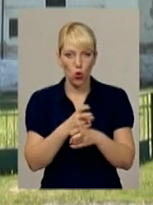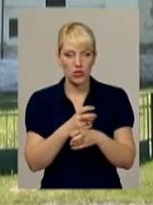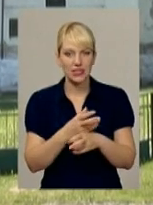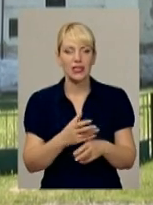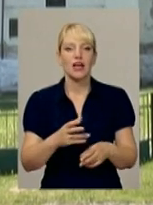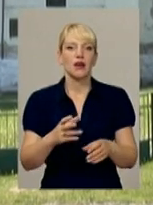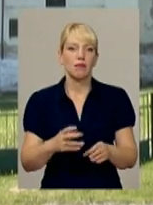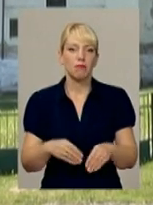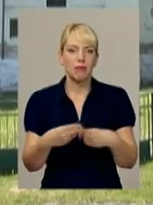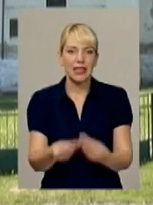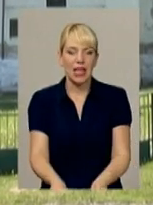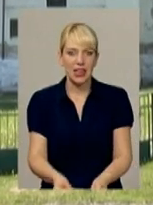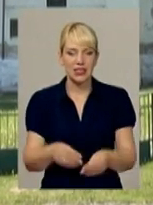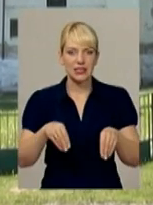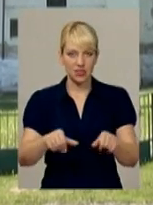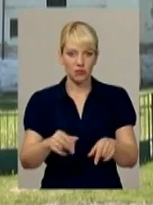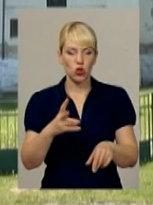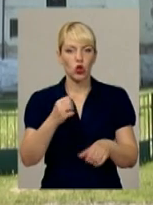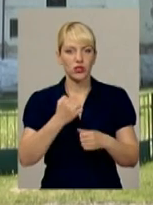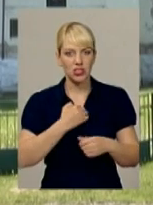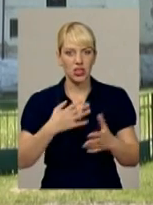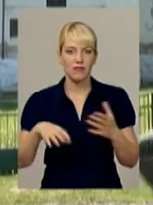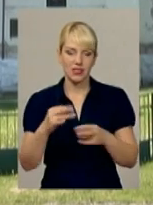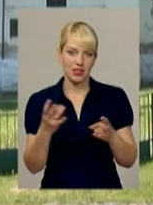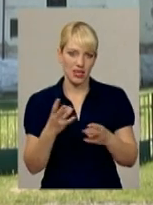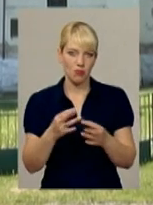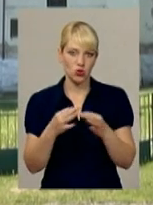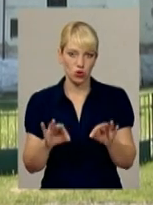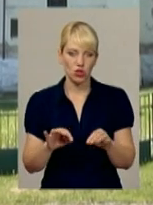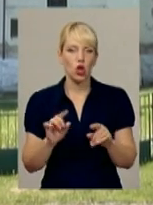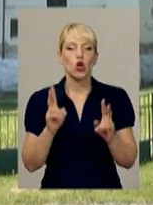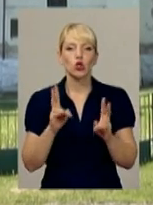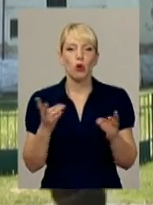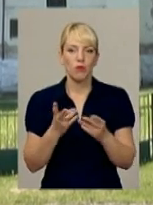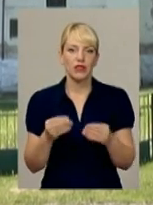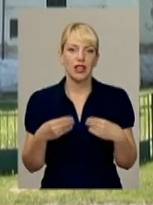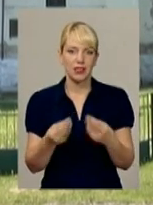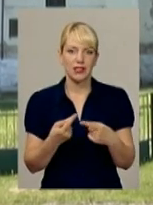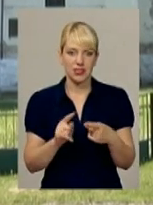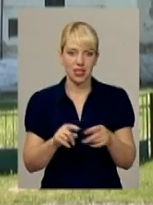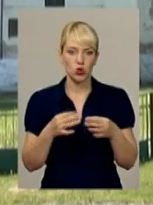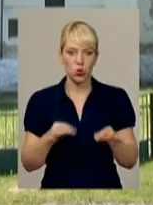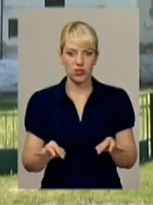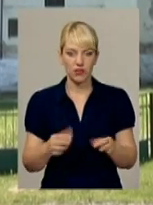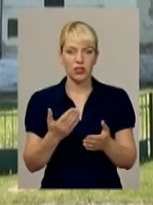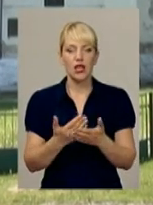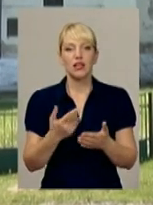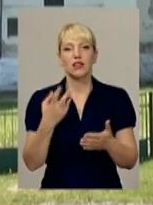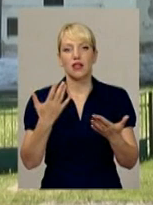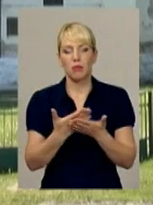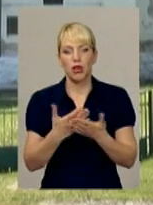придали землі. Ну, на жаль, от теж, все треба з дозволу. Хто має надати такий дозвіл? Ну, є, наприклад,